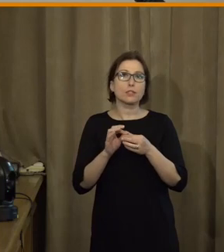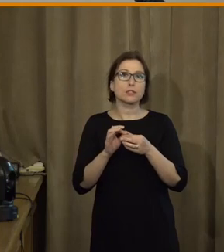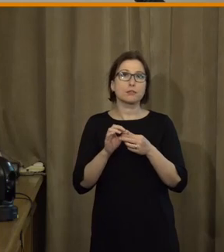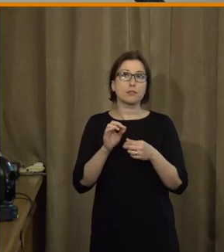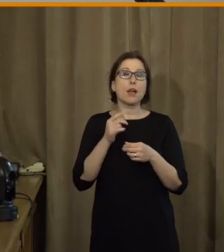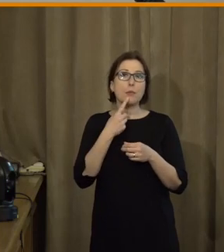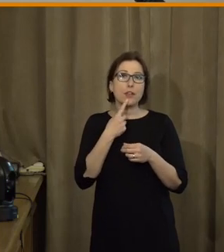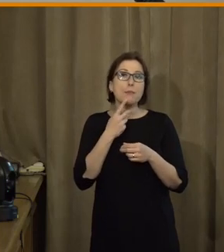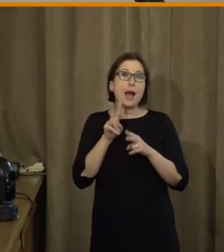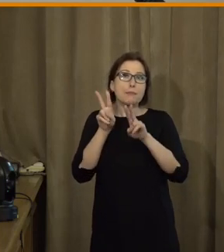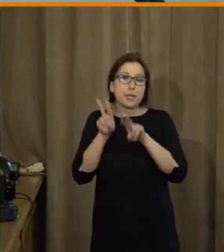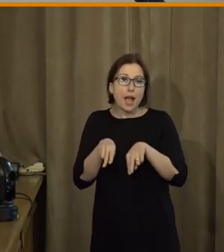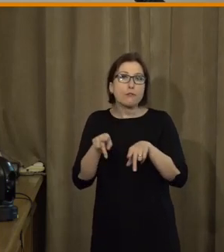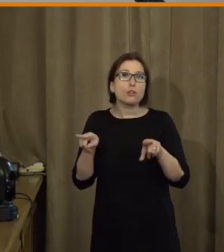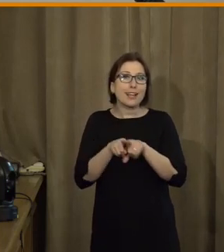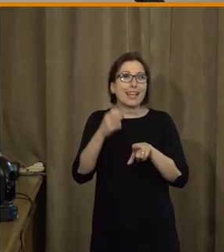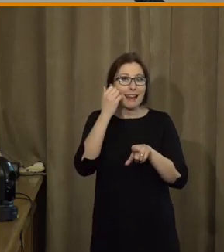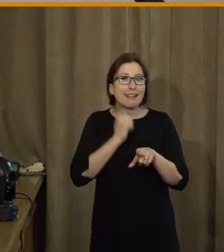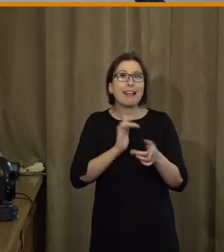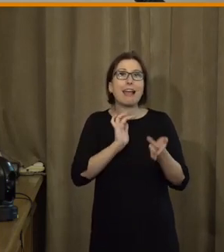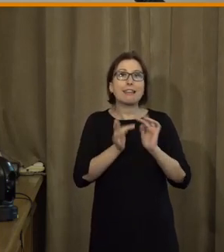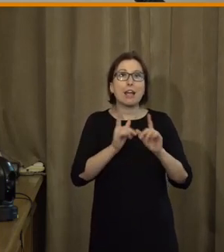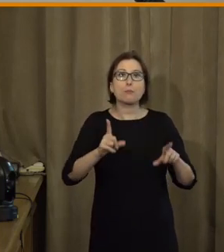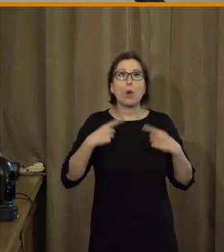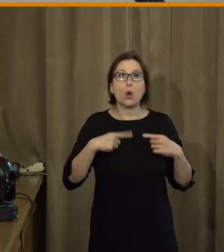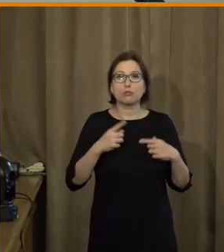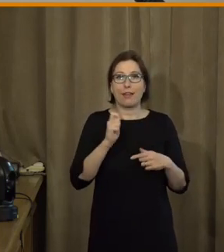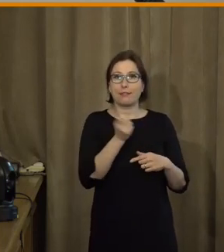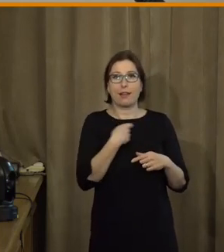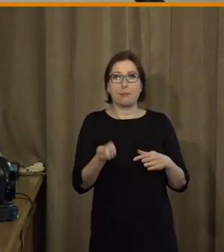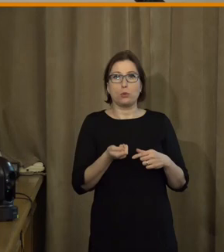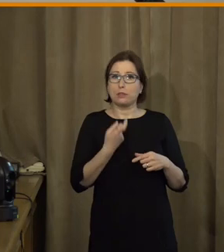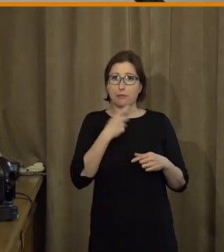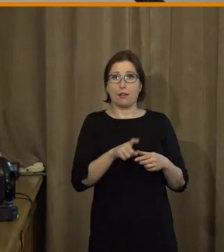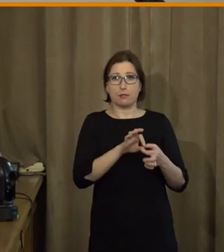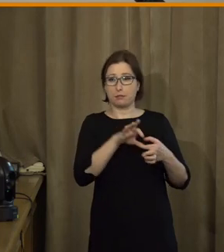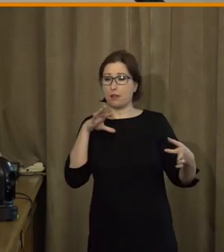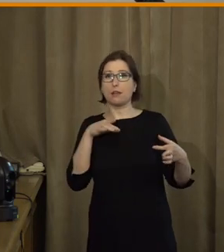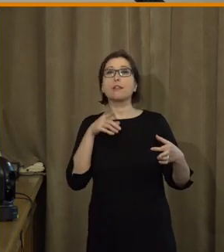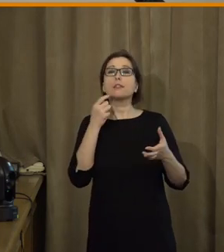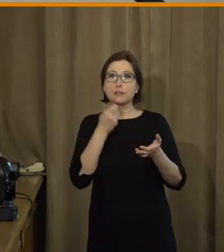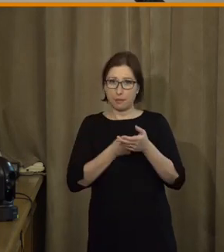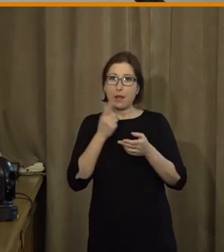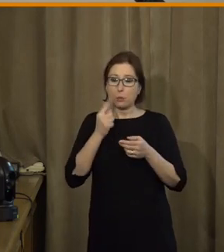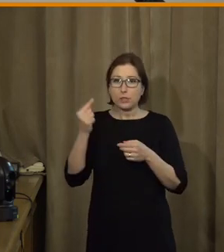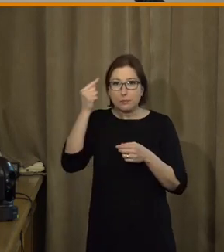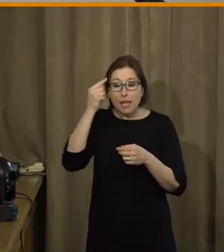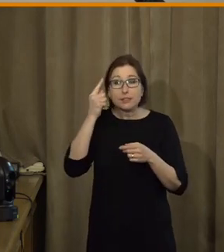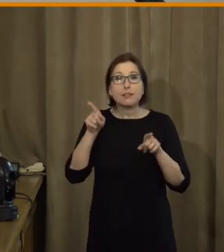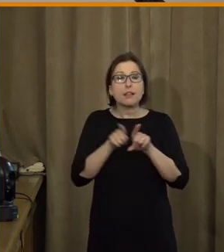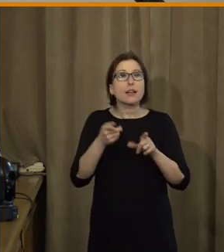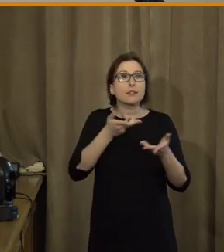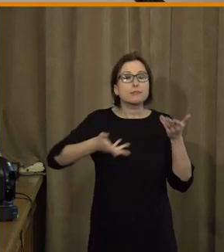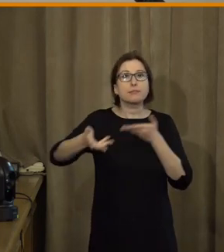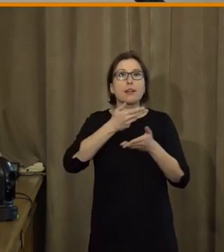na právo žít offline. To znamená, to je to, na co my se snažíme upozorňovat a co myslím v našté debatě o